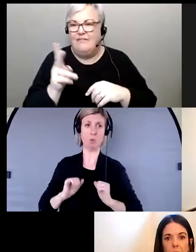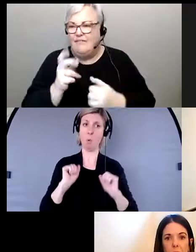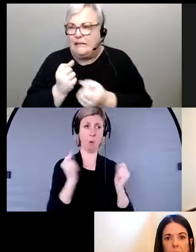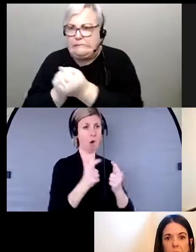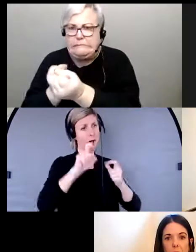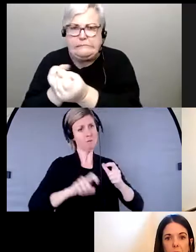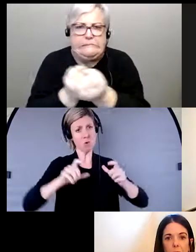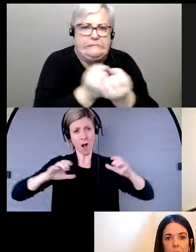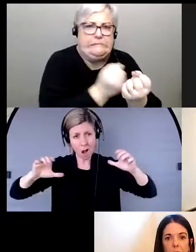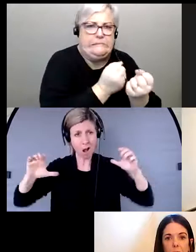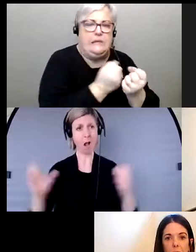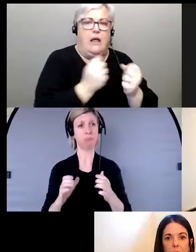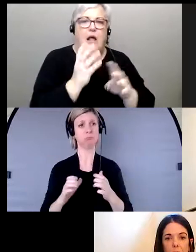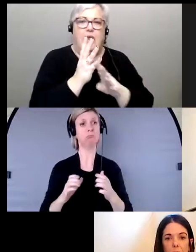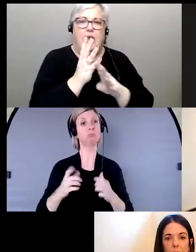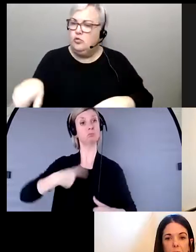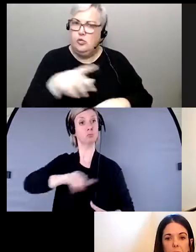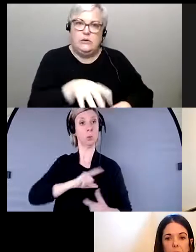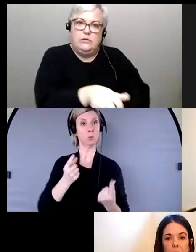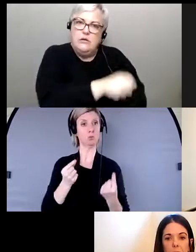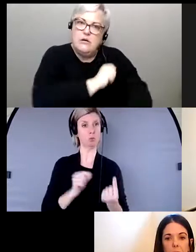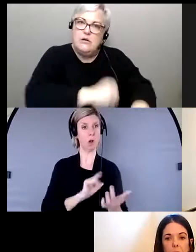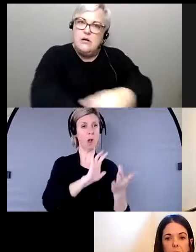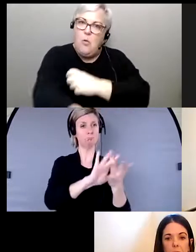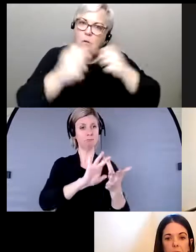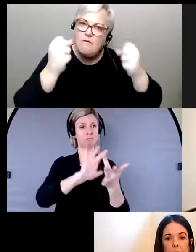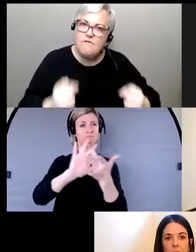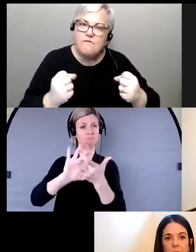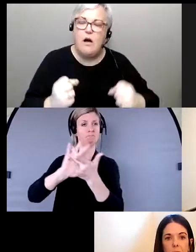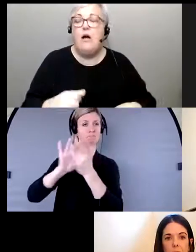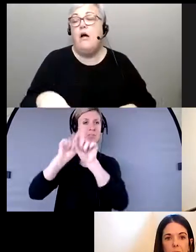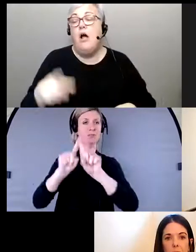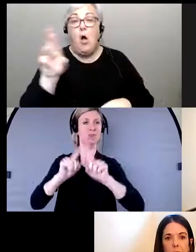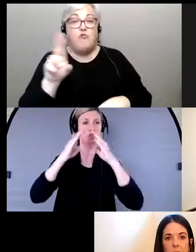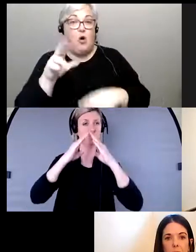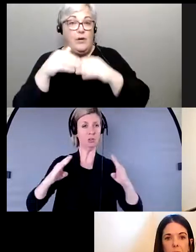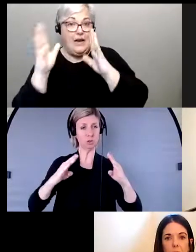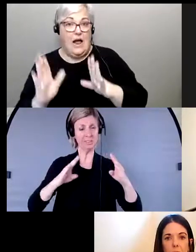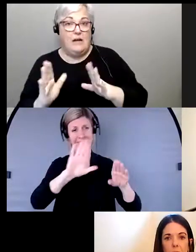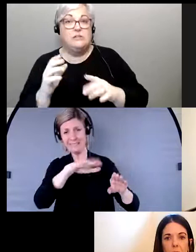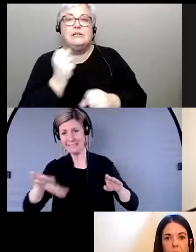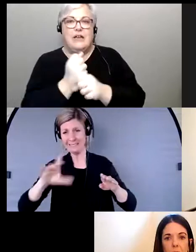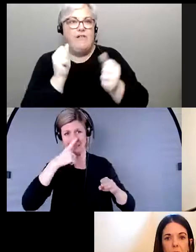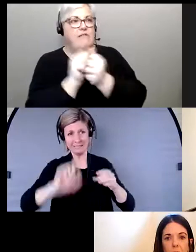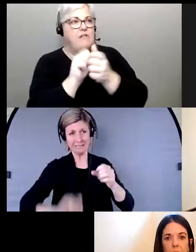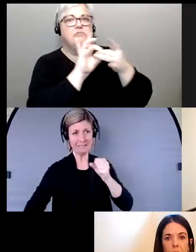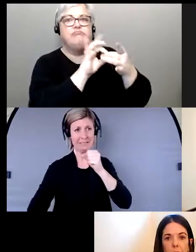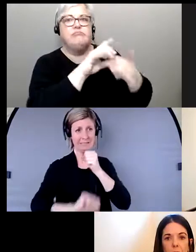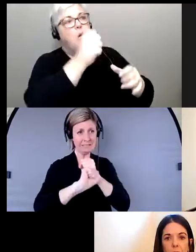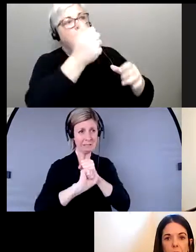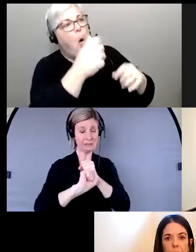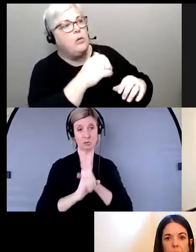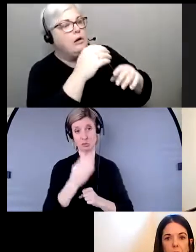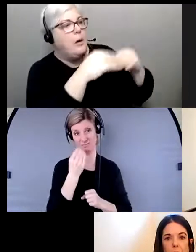la main à la Paz. Pendant cette période, Rowan House a travaillé avec d'autres refuges pour soutenir les